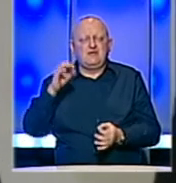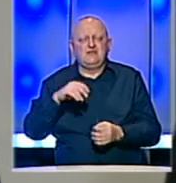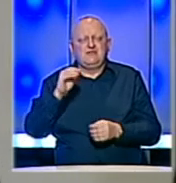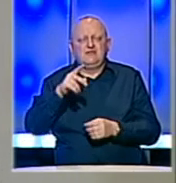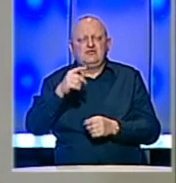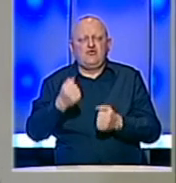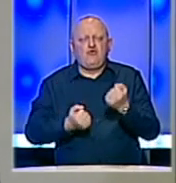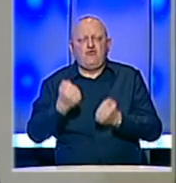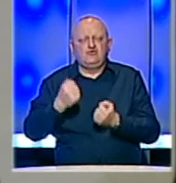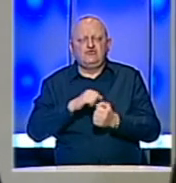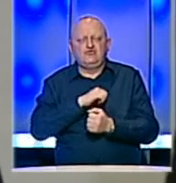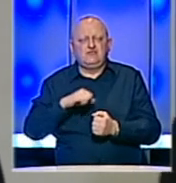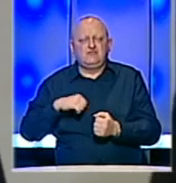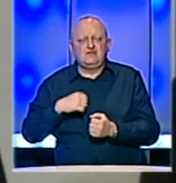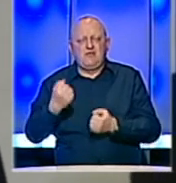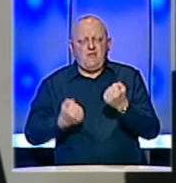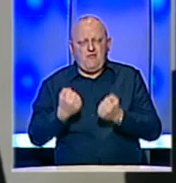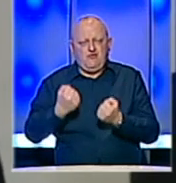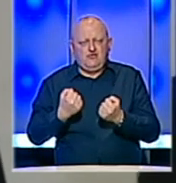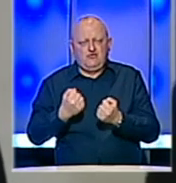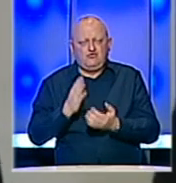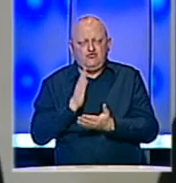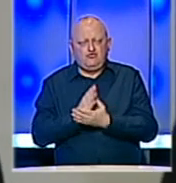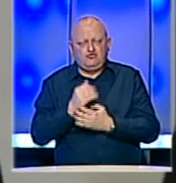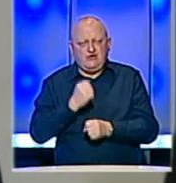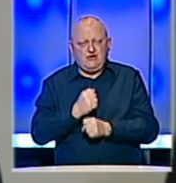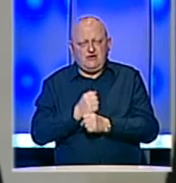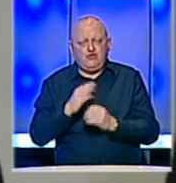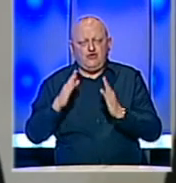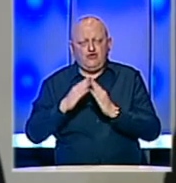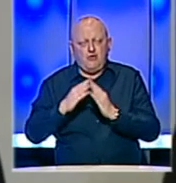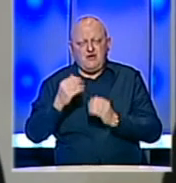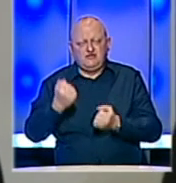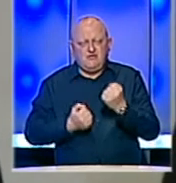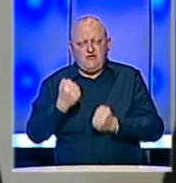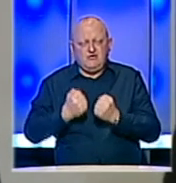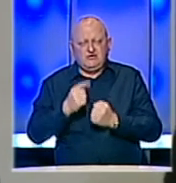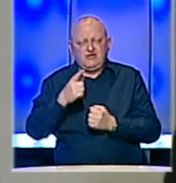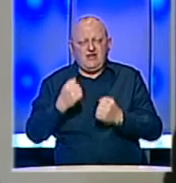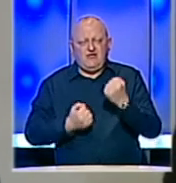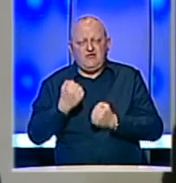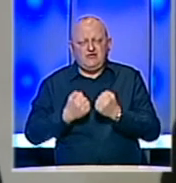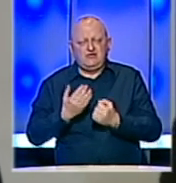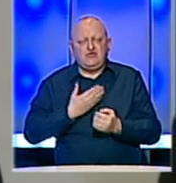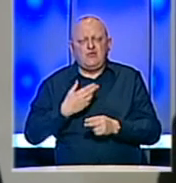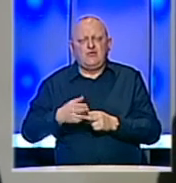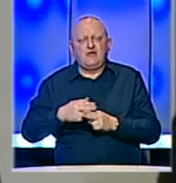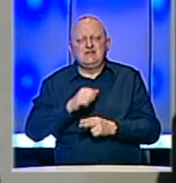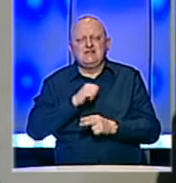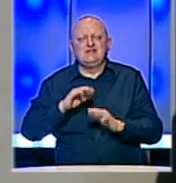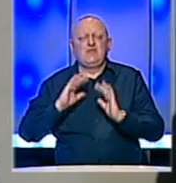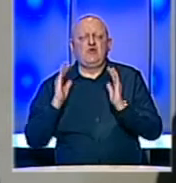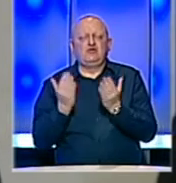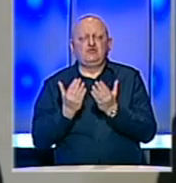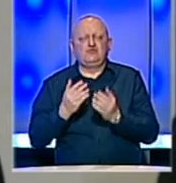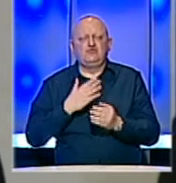boravak tog vozača u samom vozilu. U slučaju da se radi o domaćem vozaču, taj vozač dobija rješenje o samoj izolaciji,